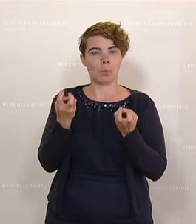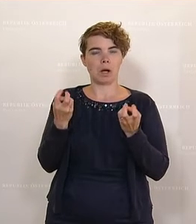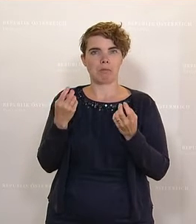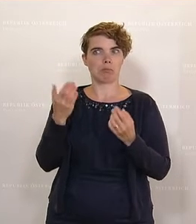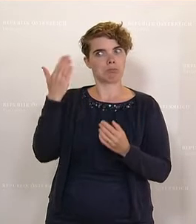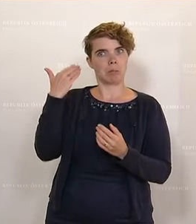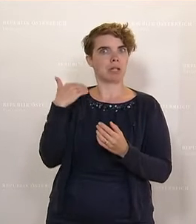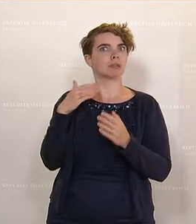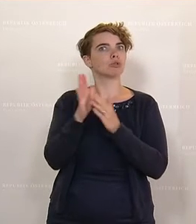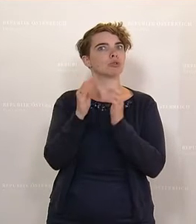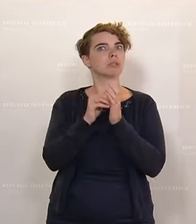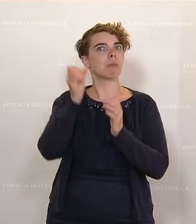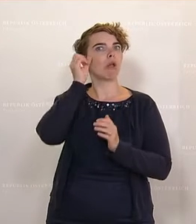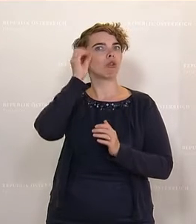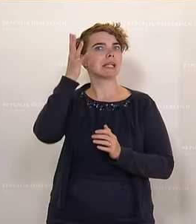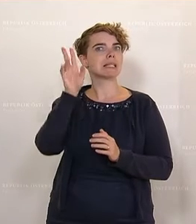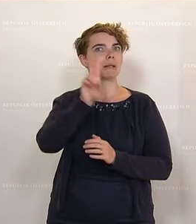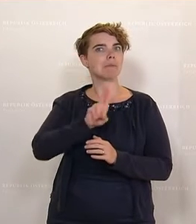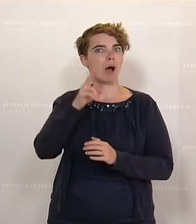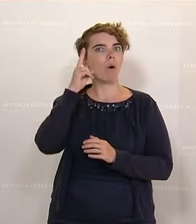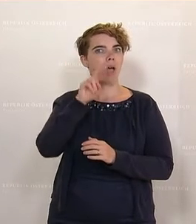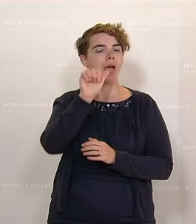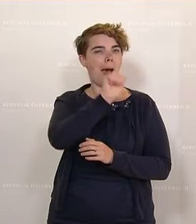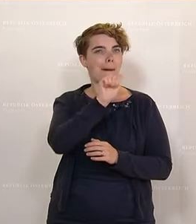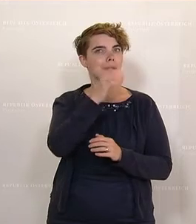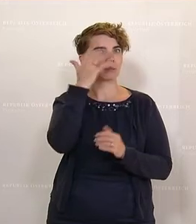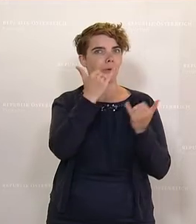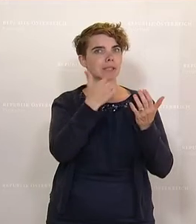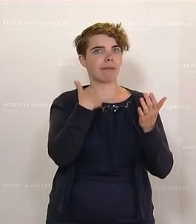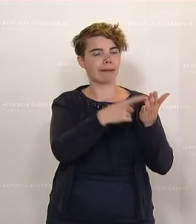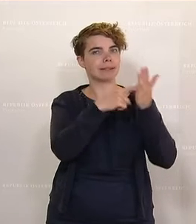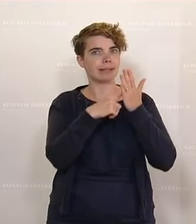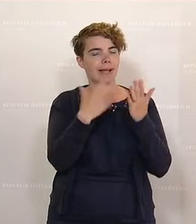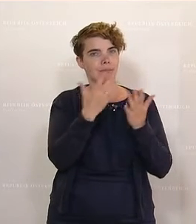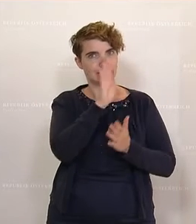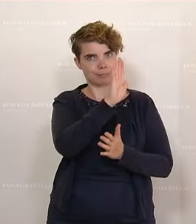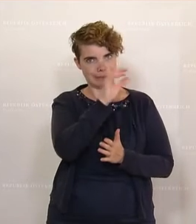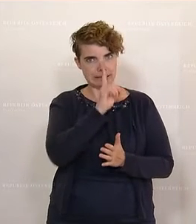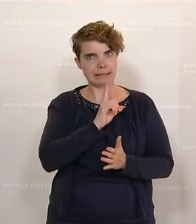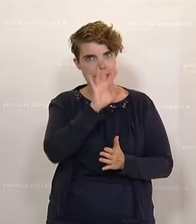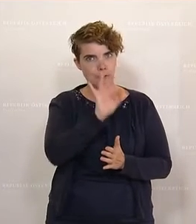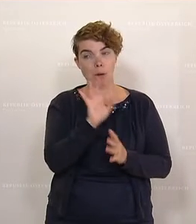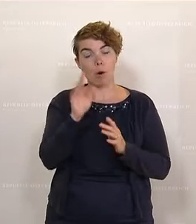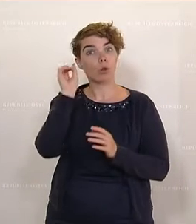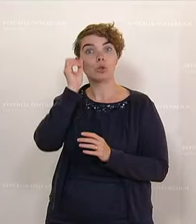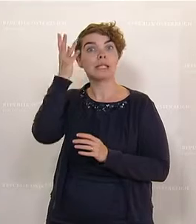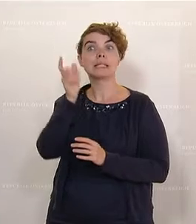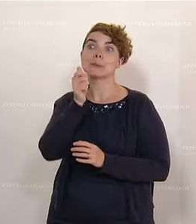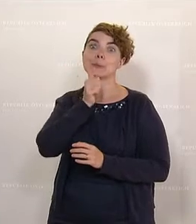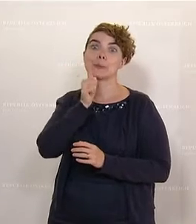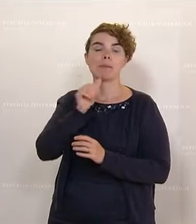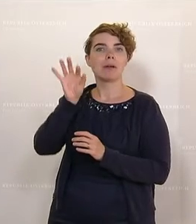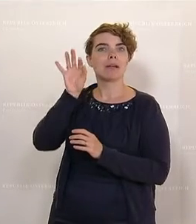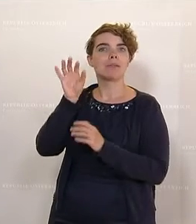türkisblau, Herr Amesbauer hatte gerade wieder ausgeführt, wofür er steht und die FPÖ, aber auch unter türkisgrün, weil die ÖVP sich hier